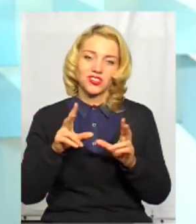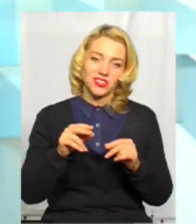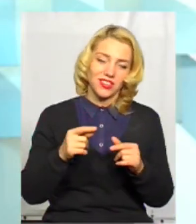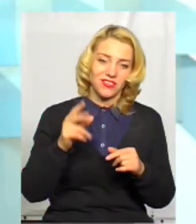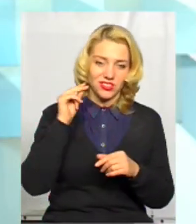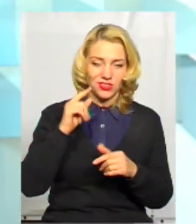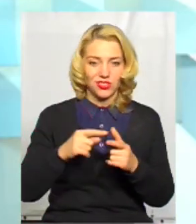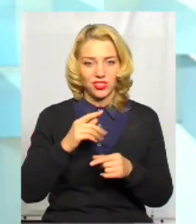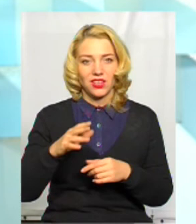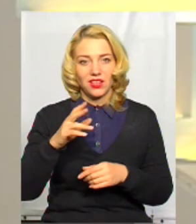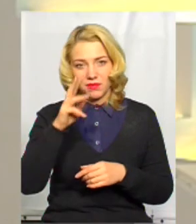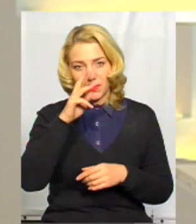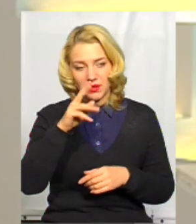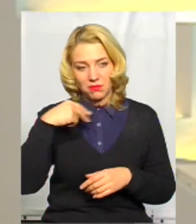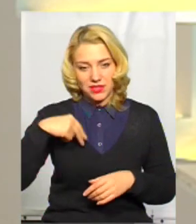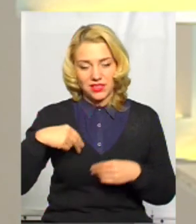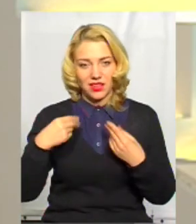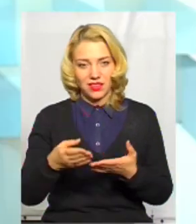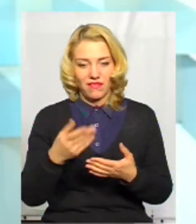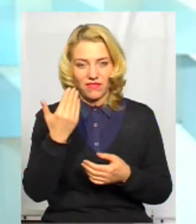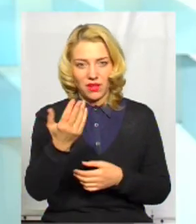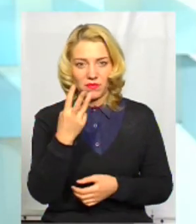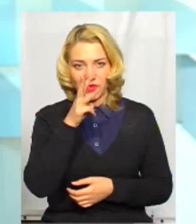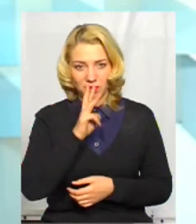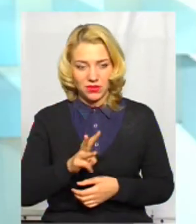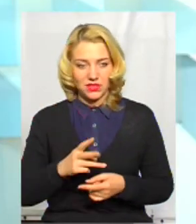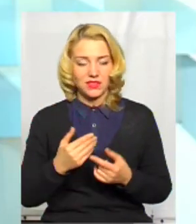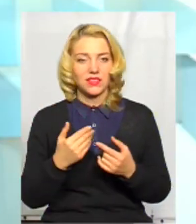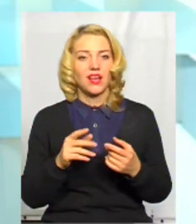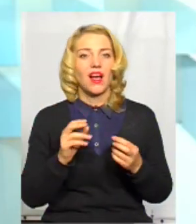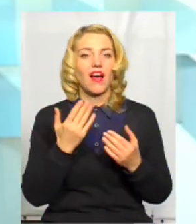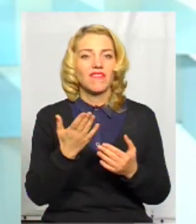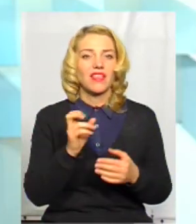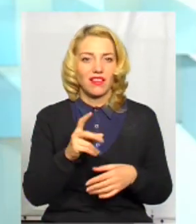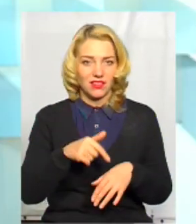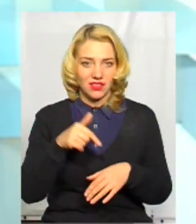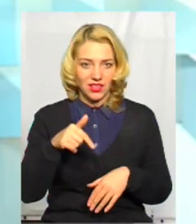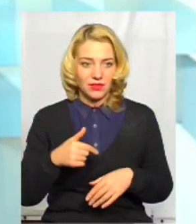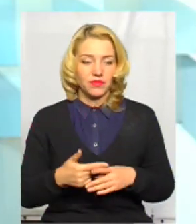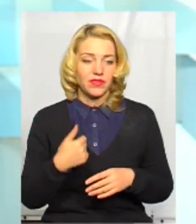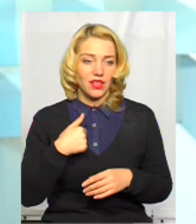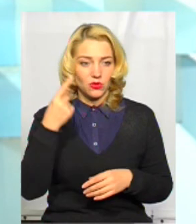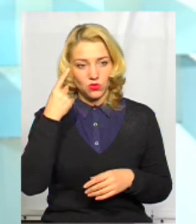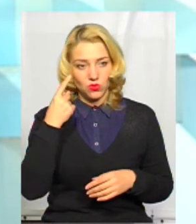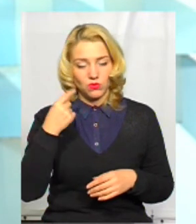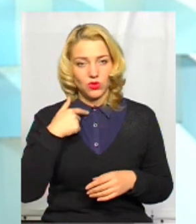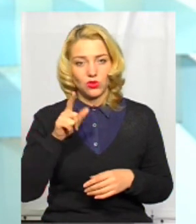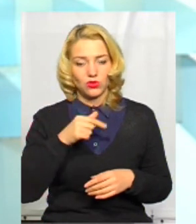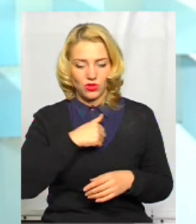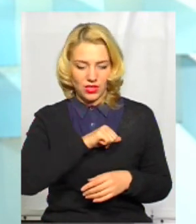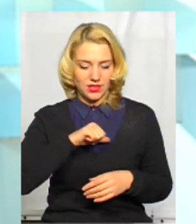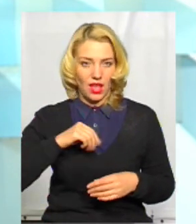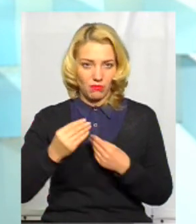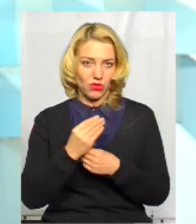Я думаю, що… Резидент три місяці вам відвів, а ви днів? Якщо бути конкретнішим. Я думаю, що я сам є людину самокритичною,